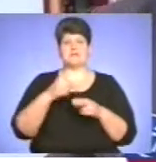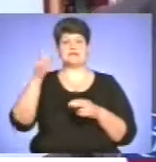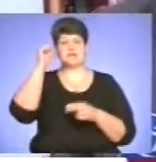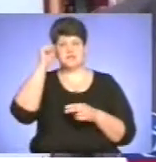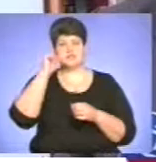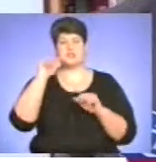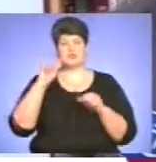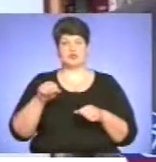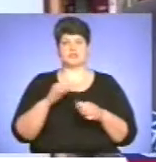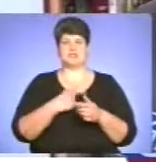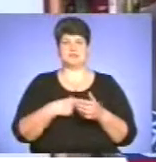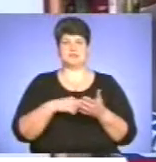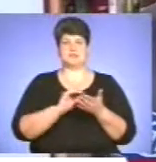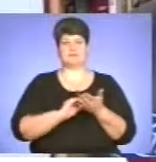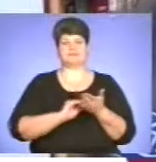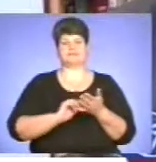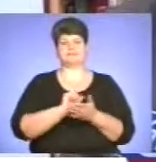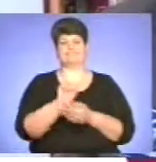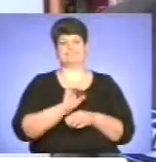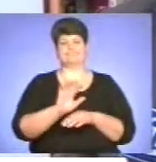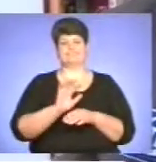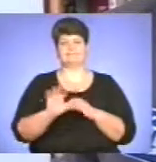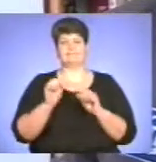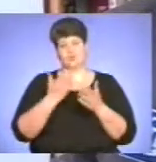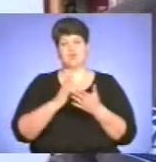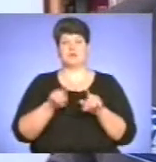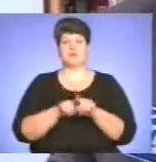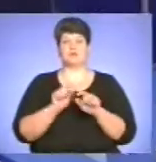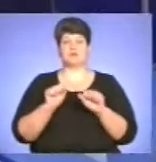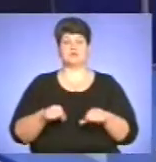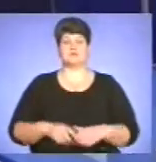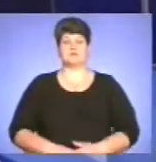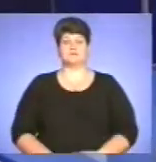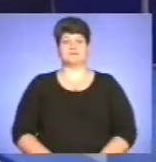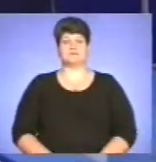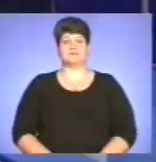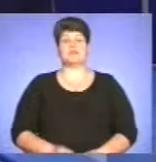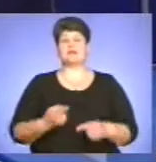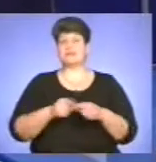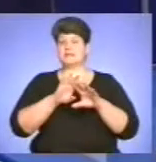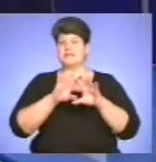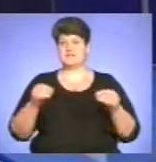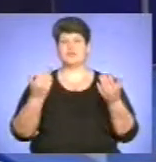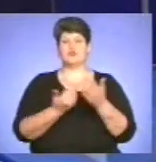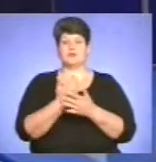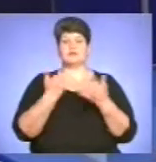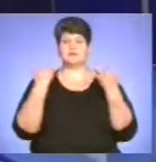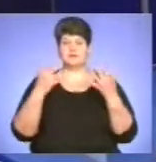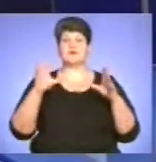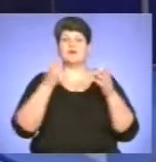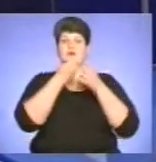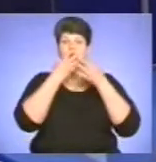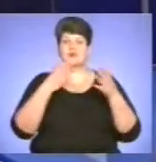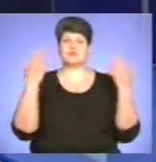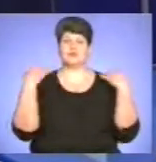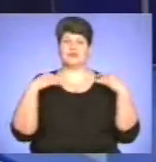себе видати. Так само і тут є така можливість. Це всі новини на сьогодні. Вдалих вихідних і